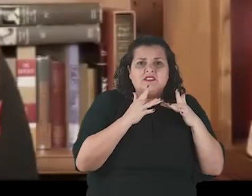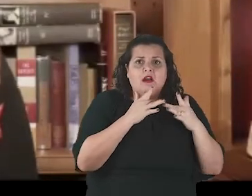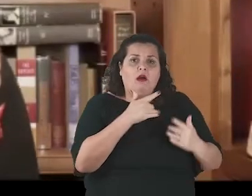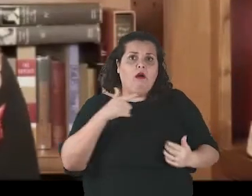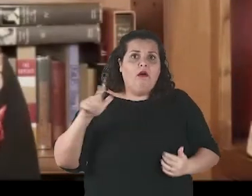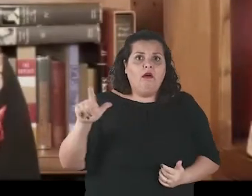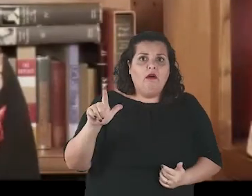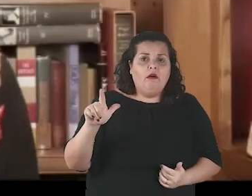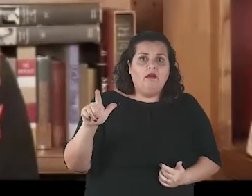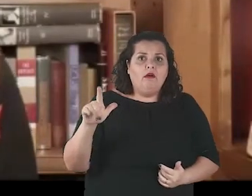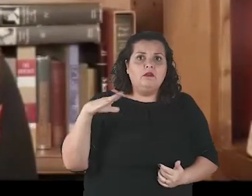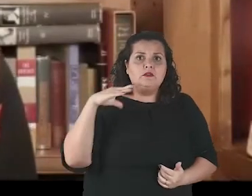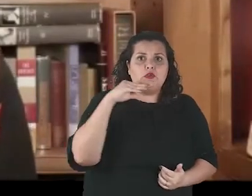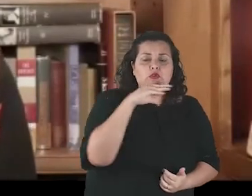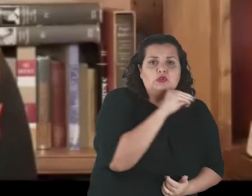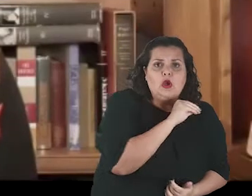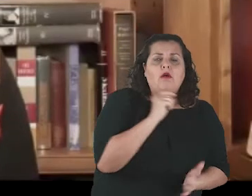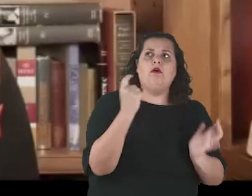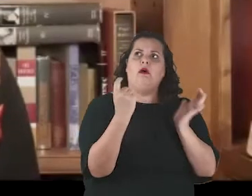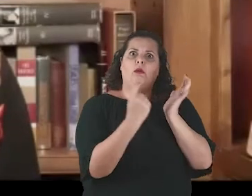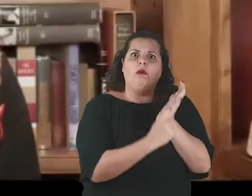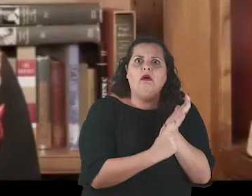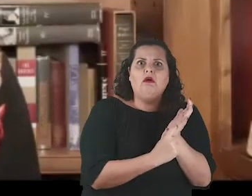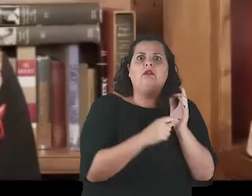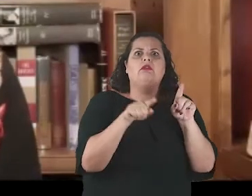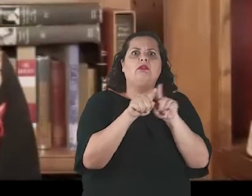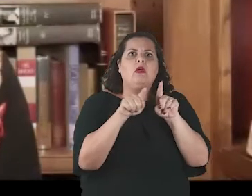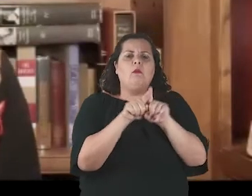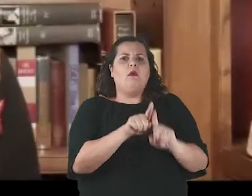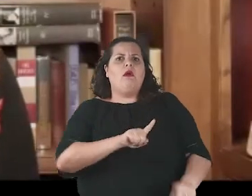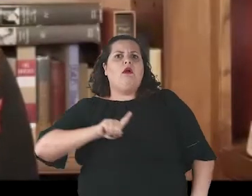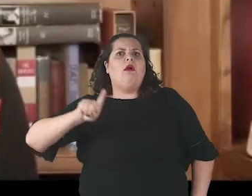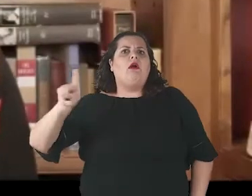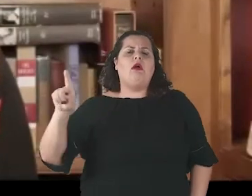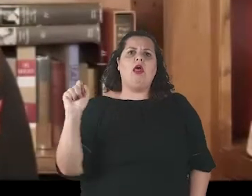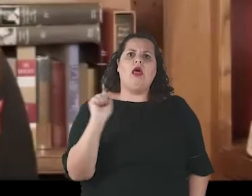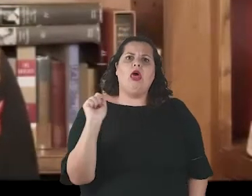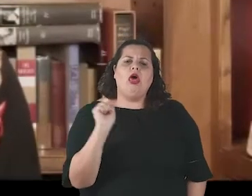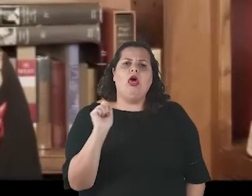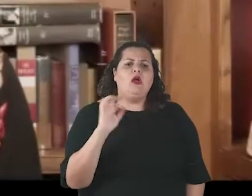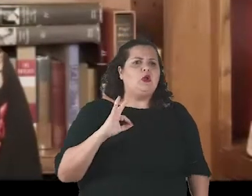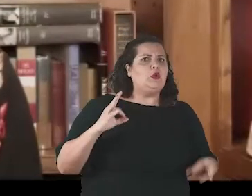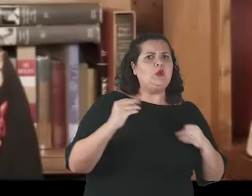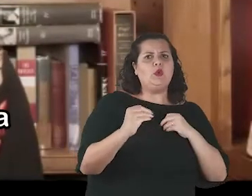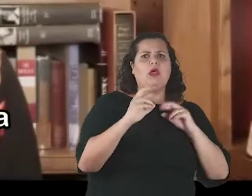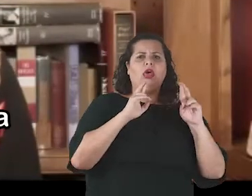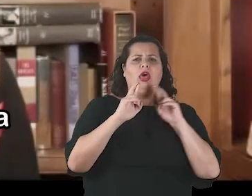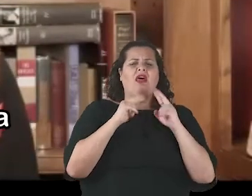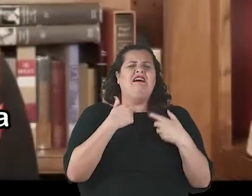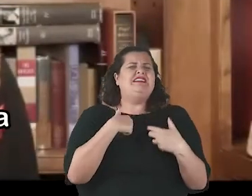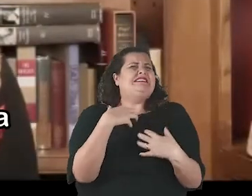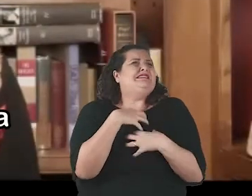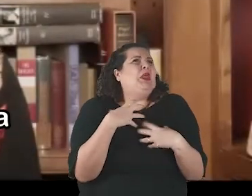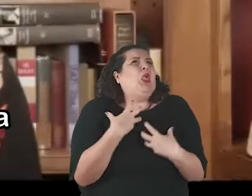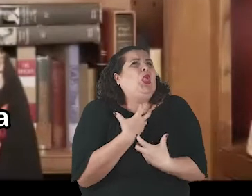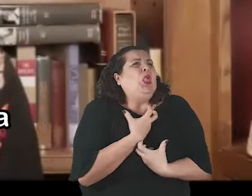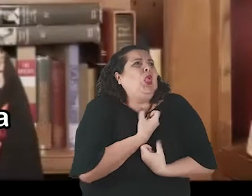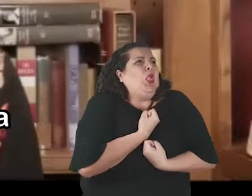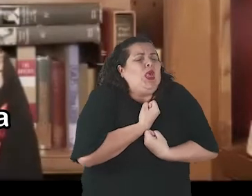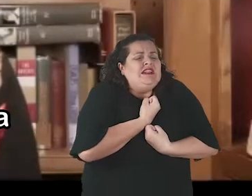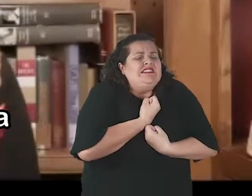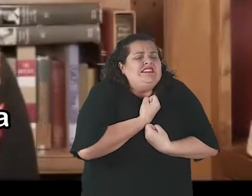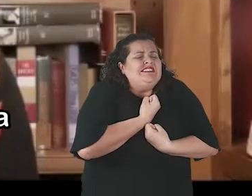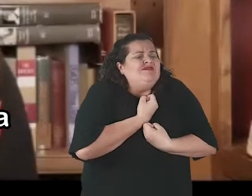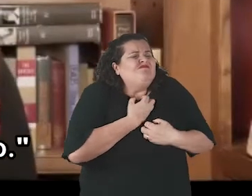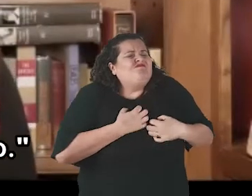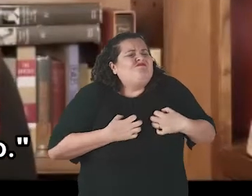A Ugandan teenager whispered, I felt like there was a problem with me. And an American college student